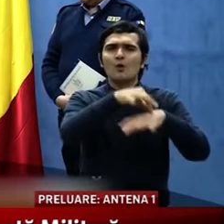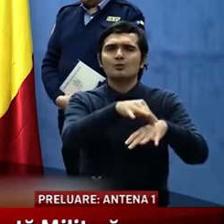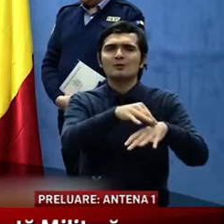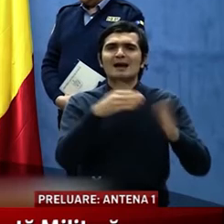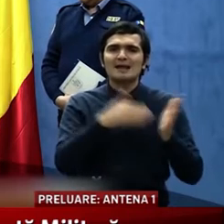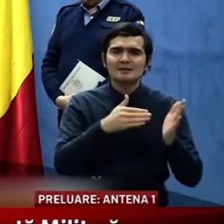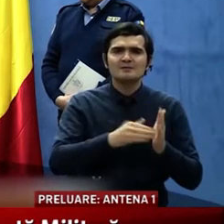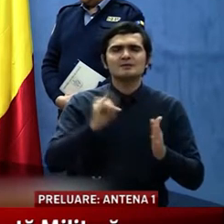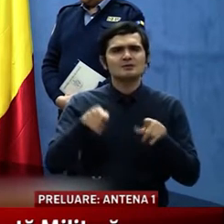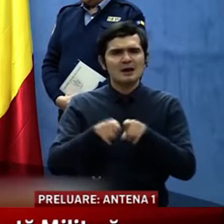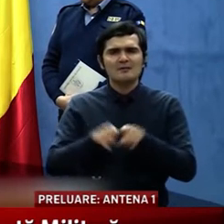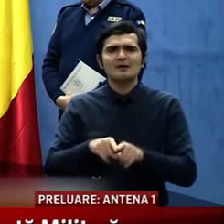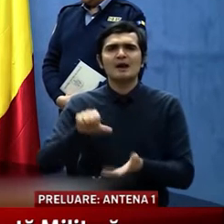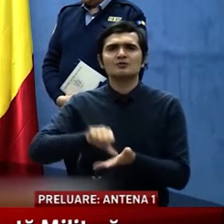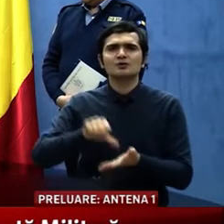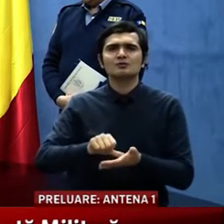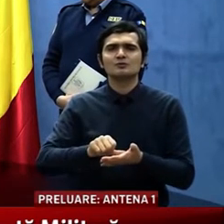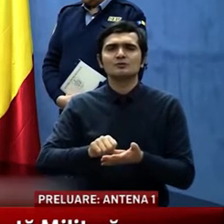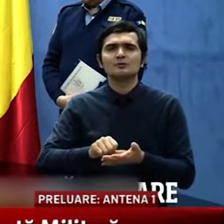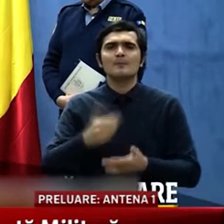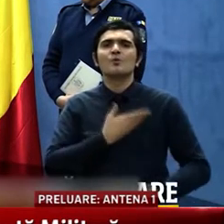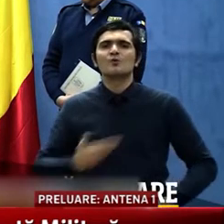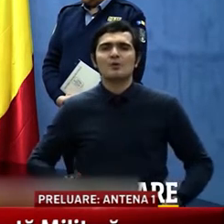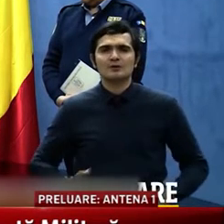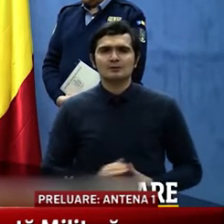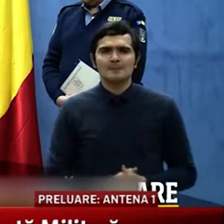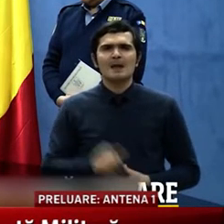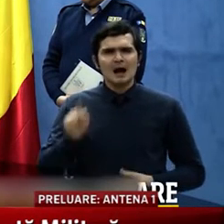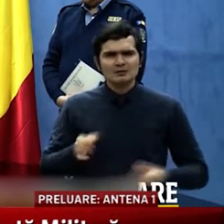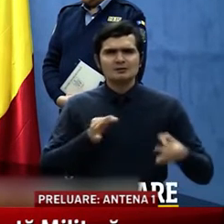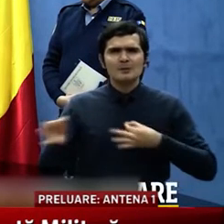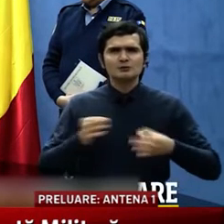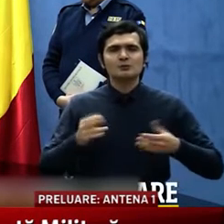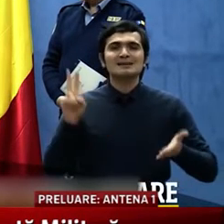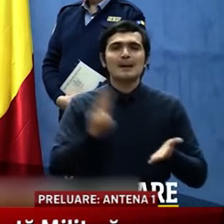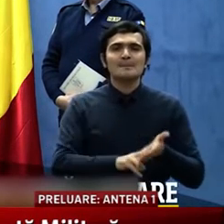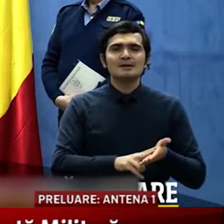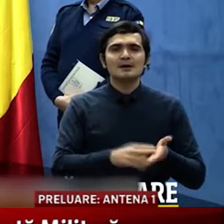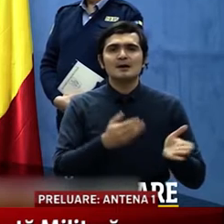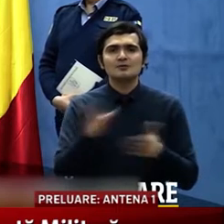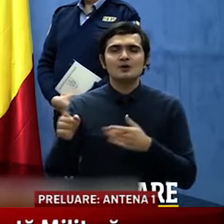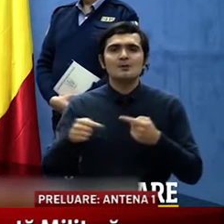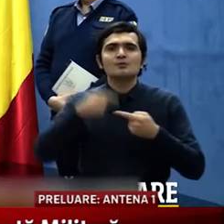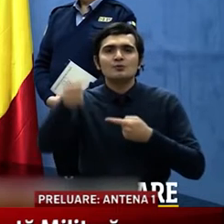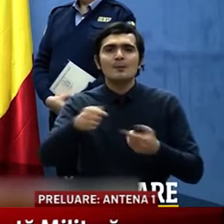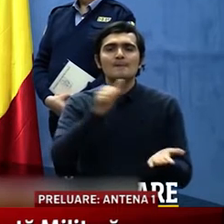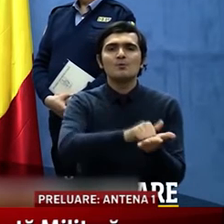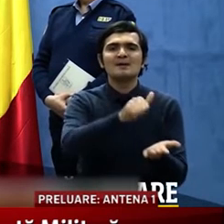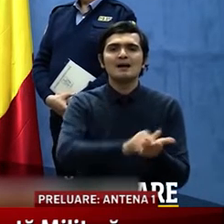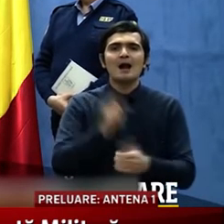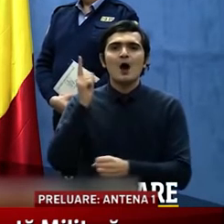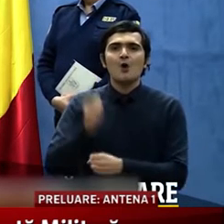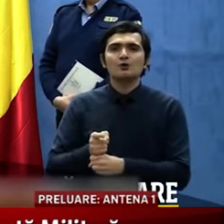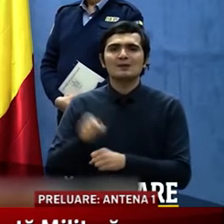centrul municipiului București. Măsura se aplică începând cu publicarea acestei ordonații în monitorul oficial.